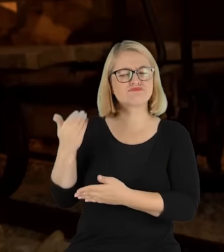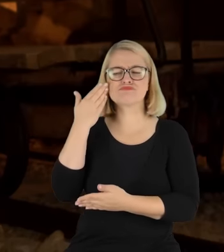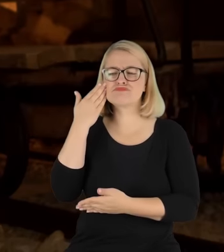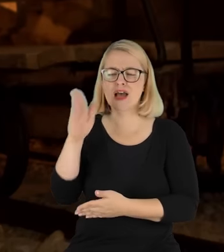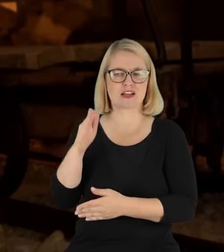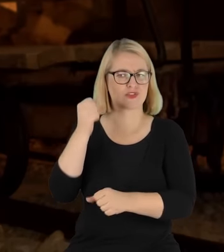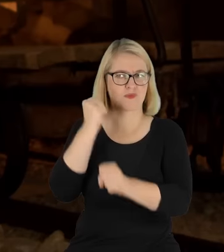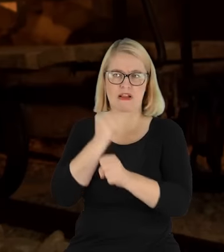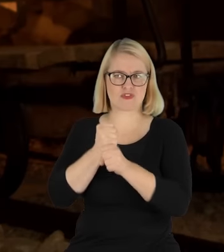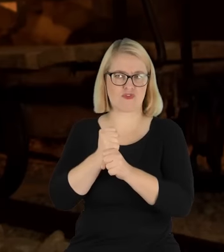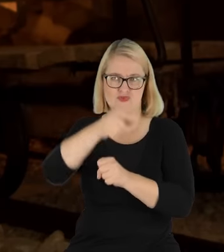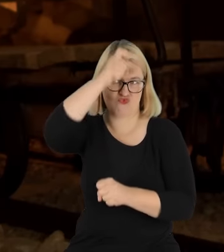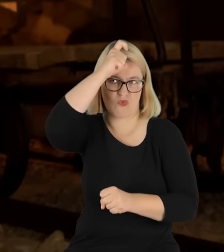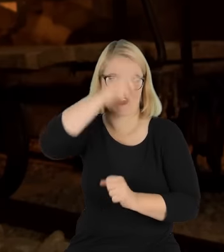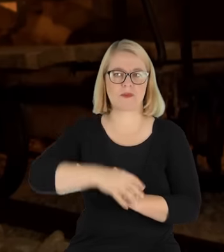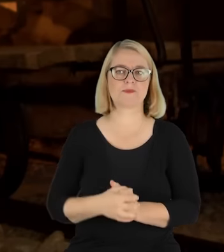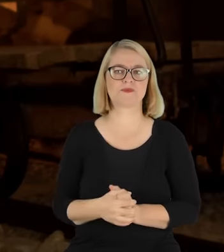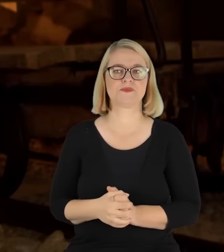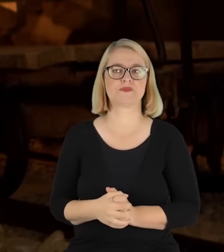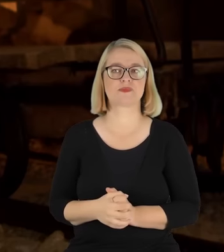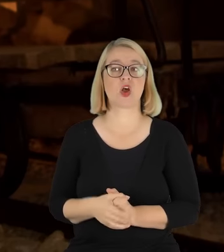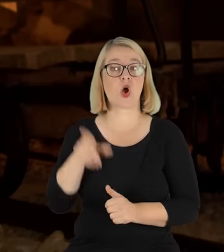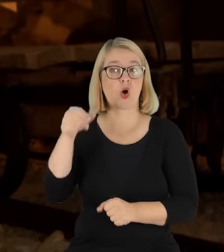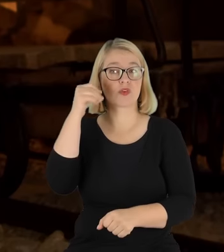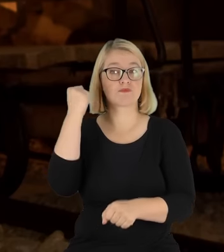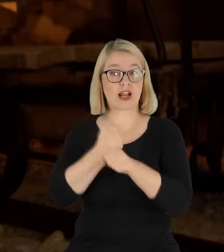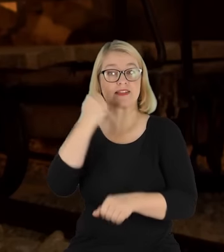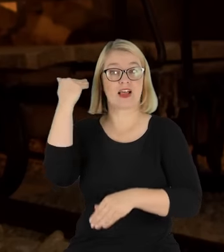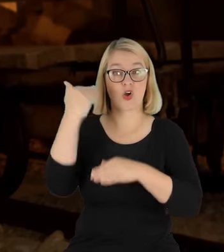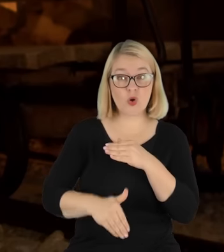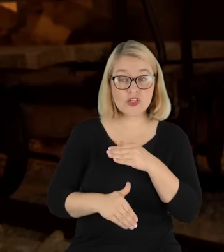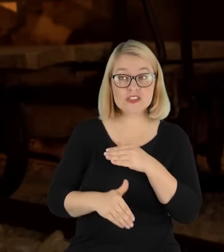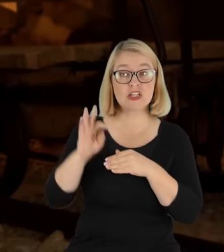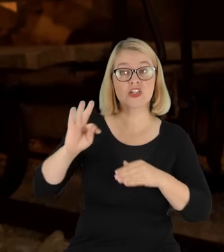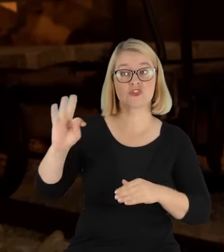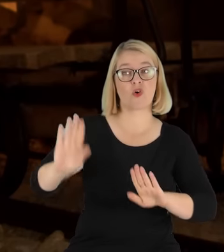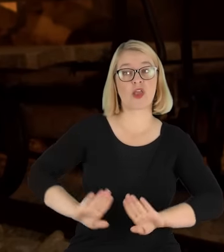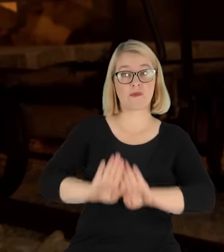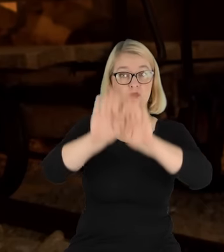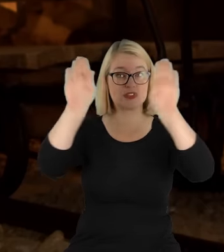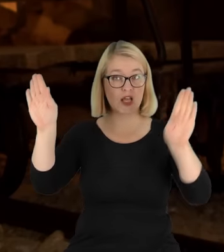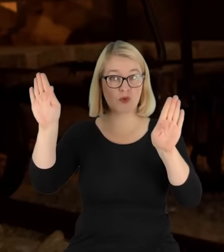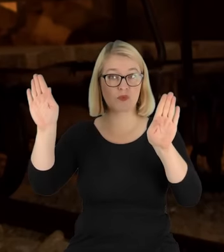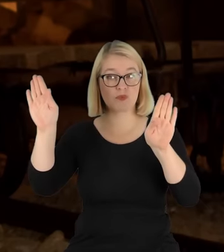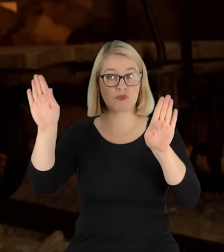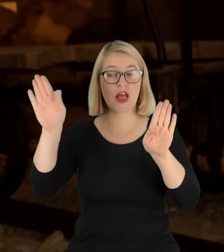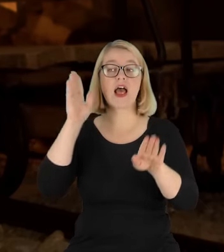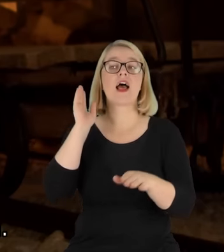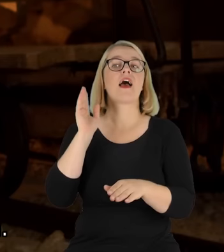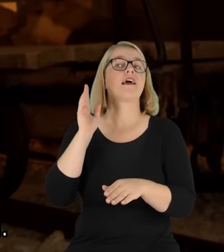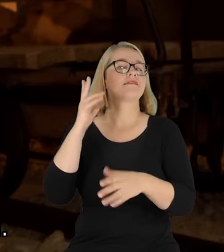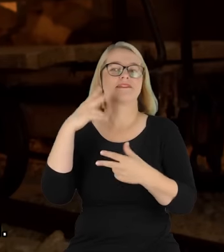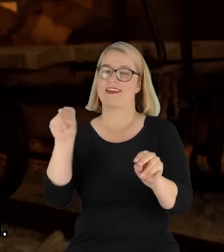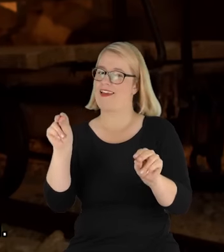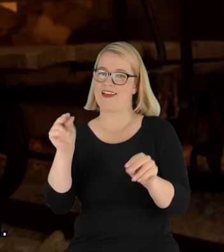pracowity człowiek. Nie kończył pracy na pracy swojego muzeum, tylko